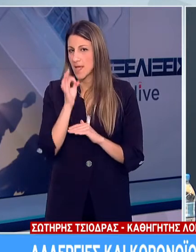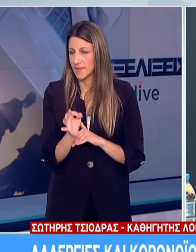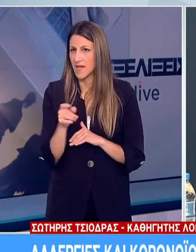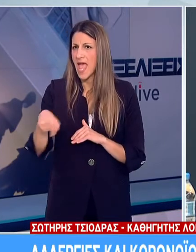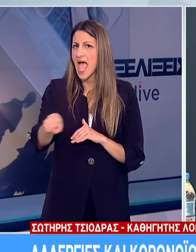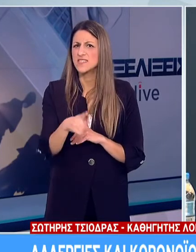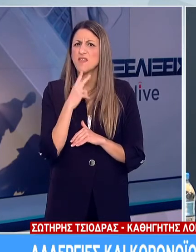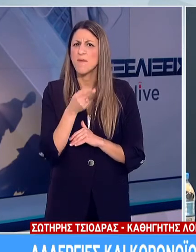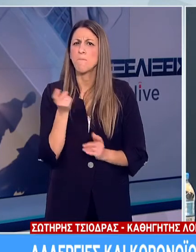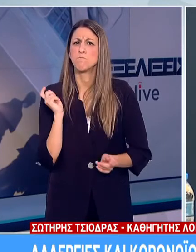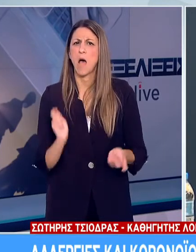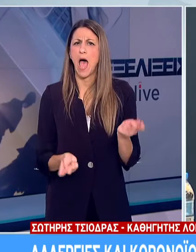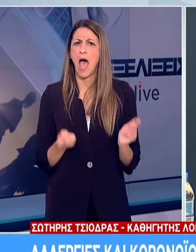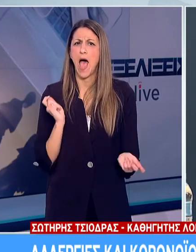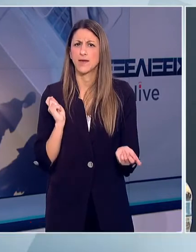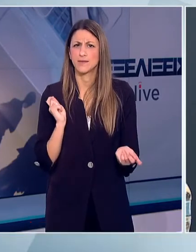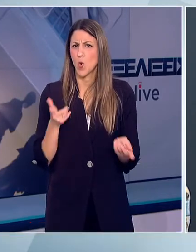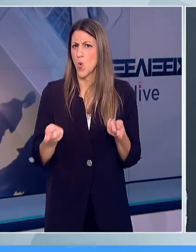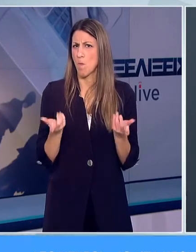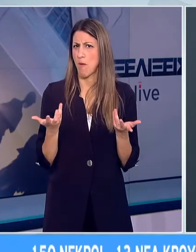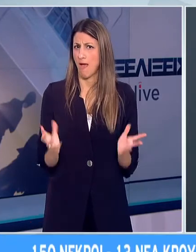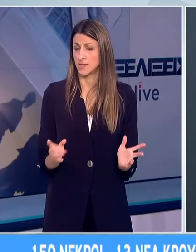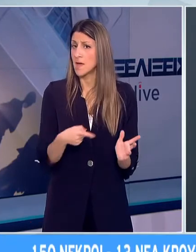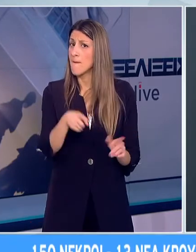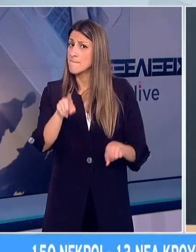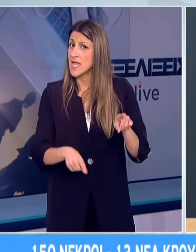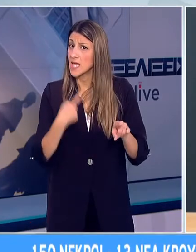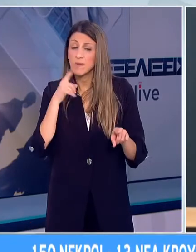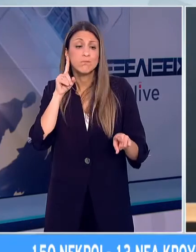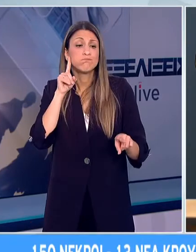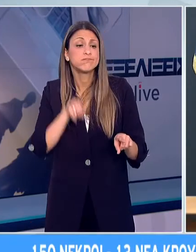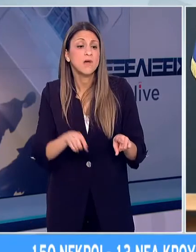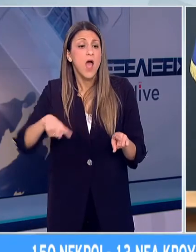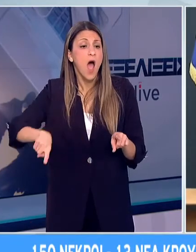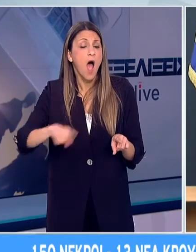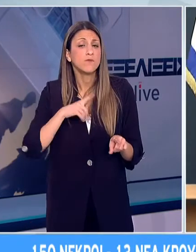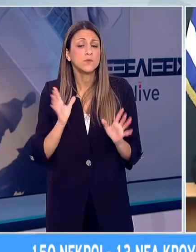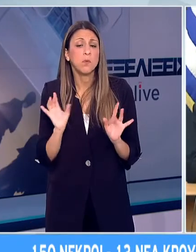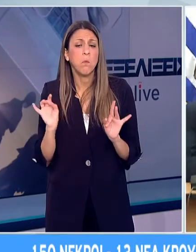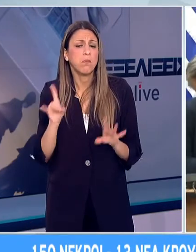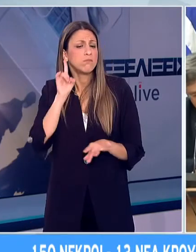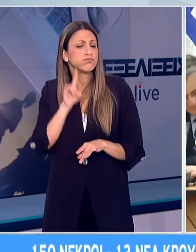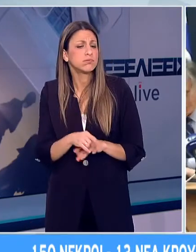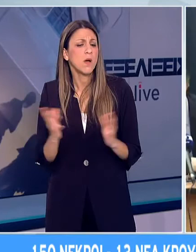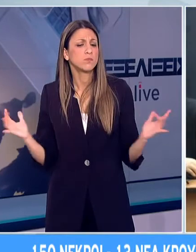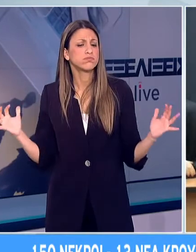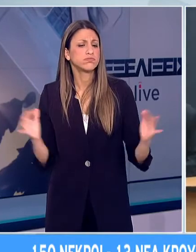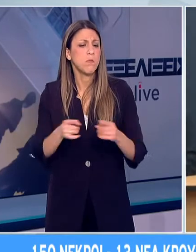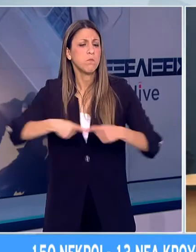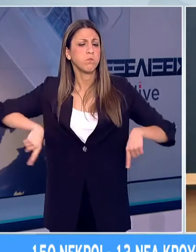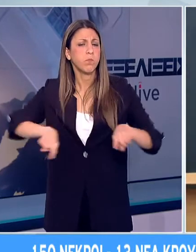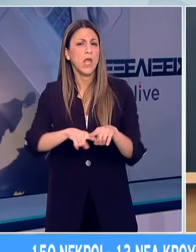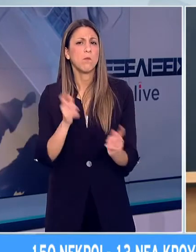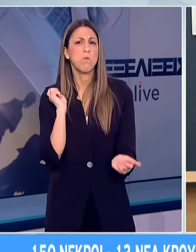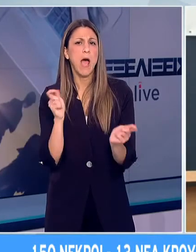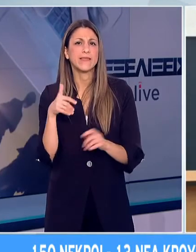πάρτη, χθες κάνατε λόγο για παραβατικές συμπεριφορές ορισμένων, οι οποίοι αγνώντας την πραγματικότητα κινδυνεύουν να τα τεινάξουν όλα στον αέρα.